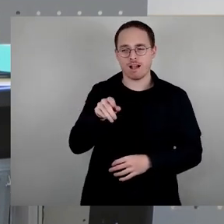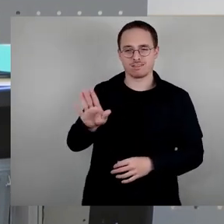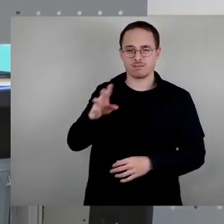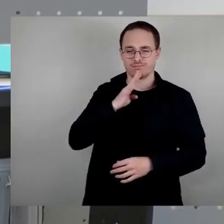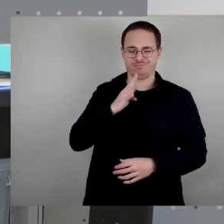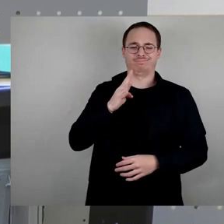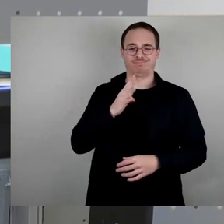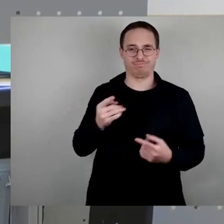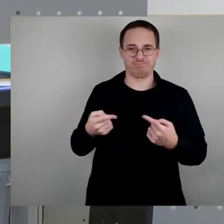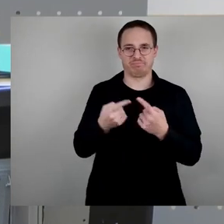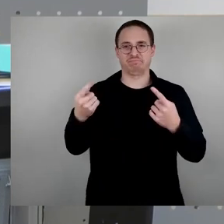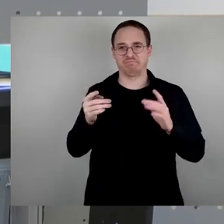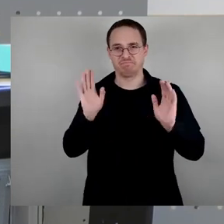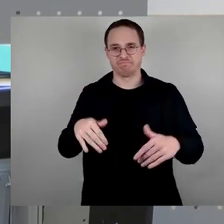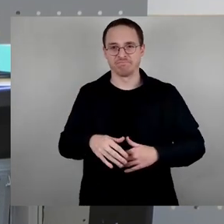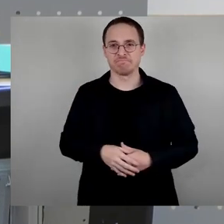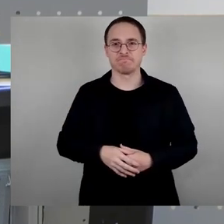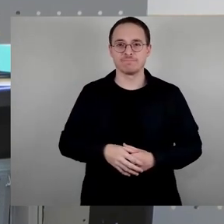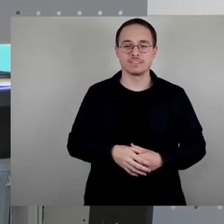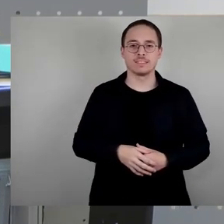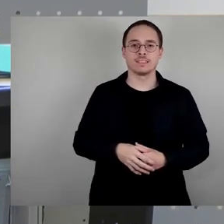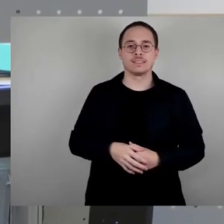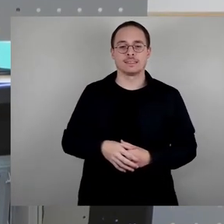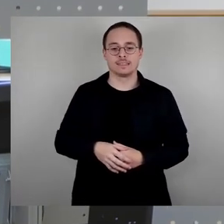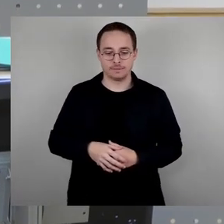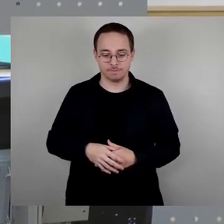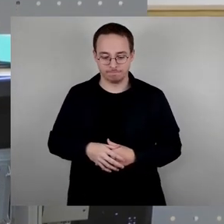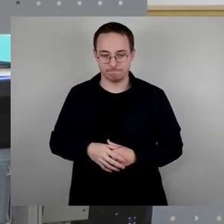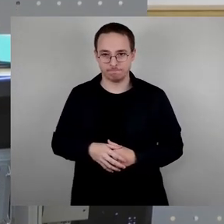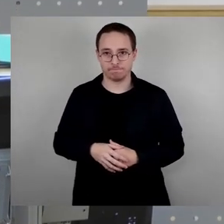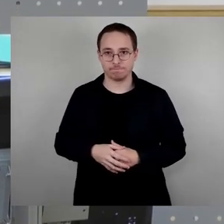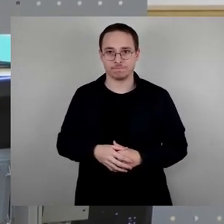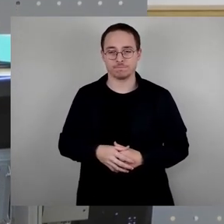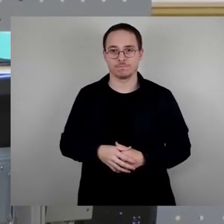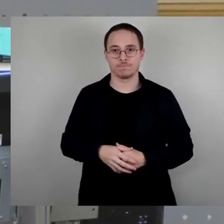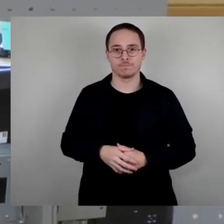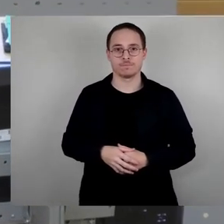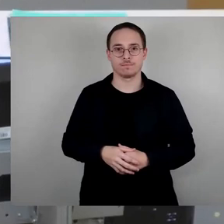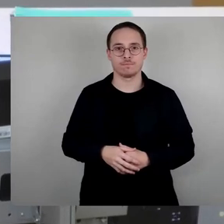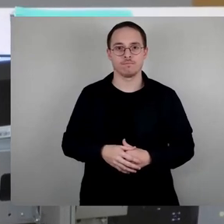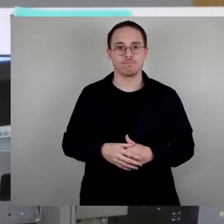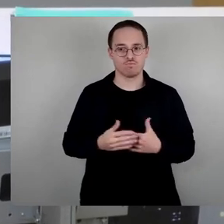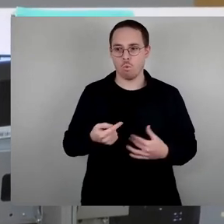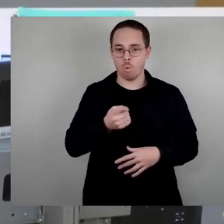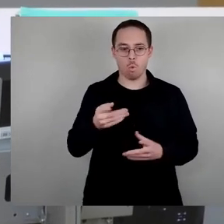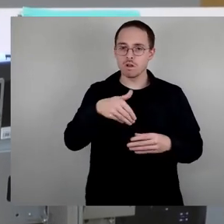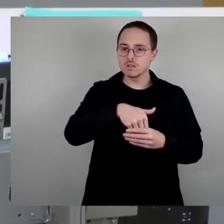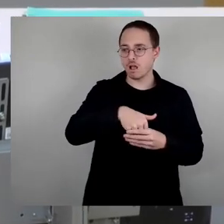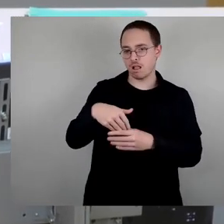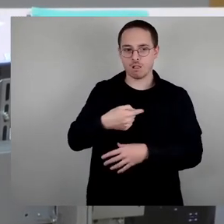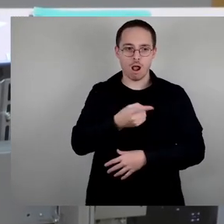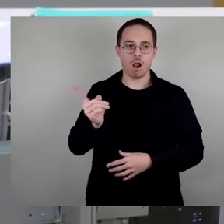Ich glaube, die waren, ich sage mal, in der Koalition und das, was angesprochen wurde, alle, ich sage mal, bemüht darum,